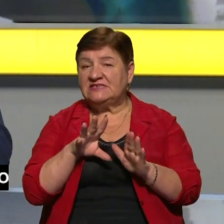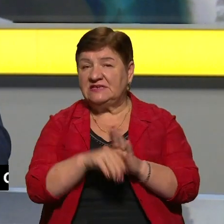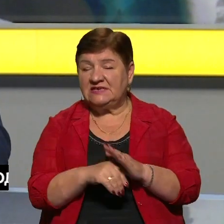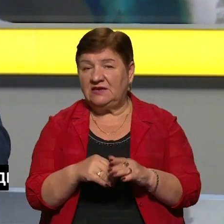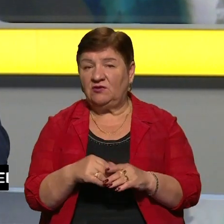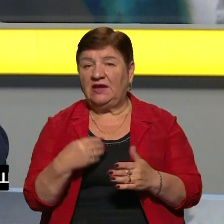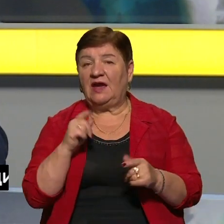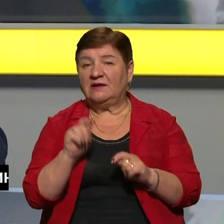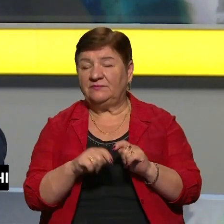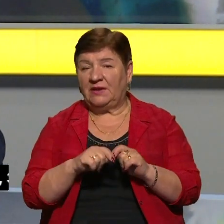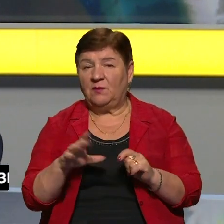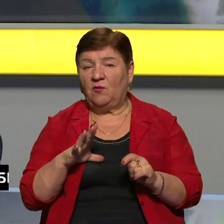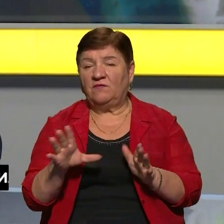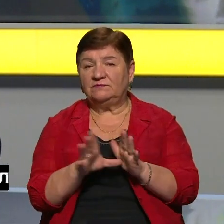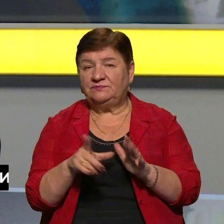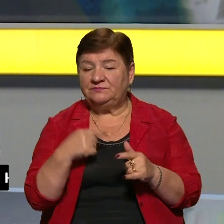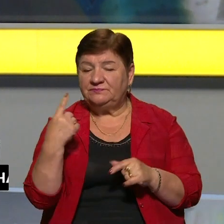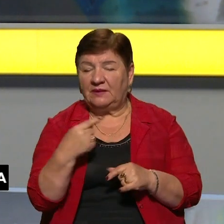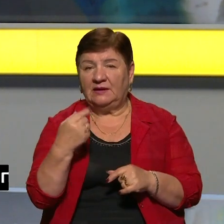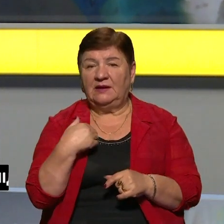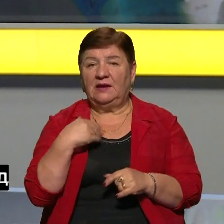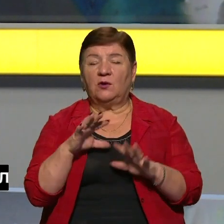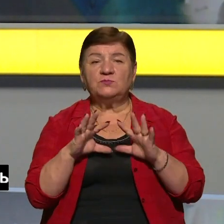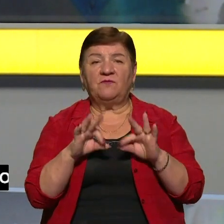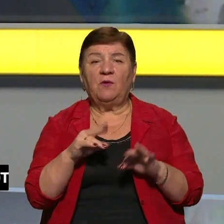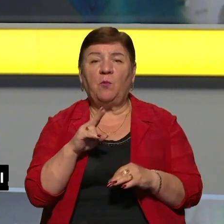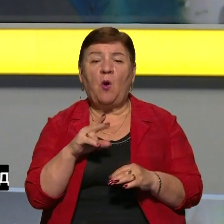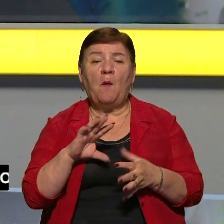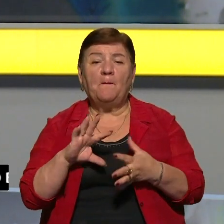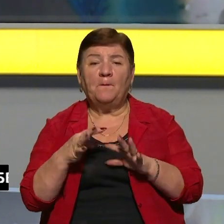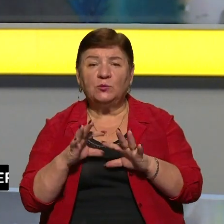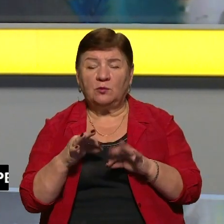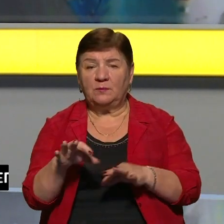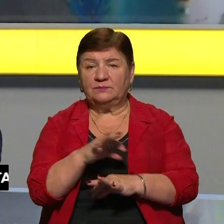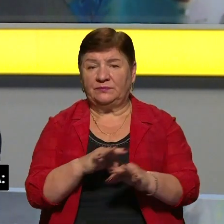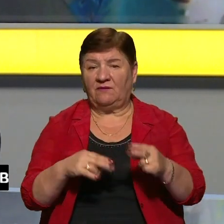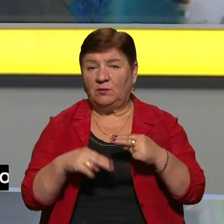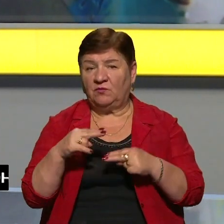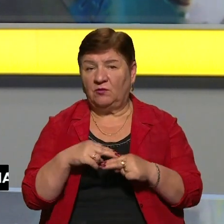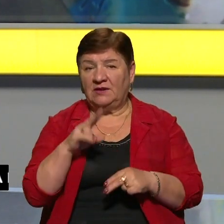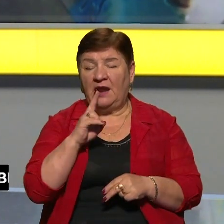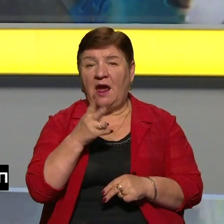«Укргідроенерго», був з нами на прямому зв'язку і розповів про подробиці проєкту відбудови Каховської ГЕС. перегляд!